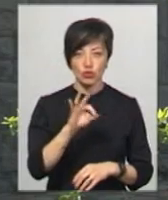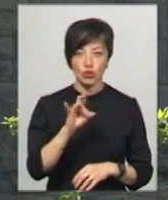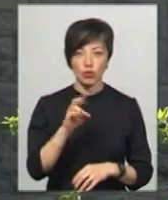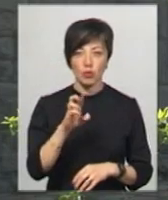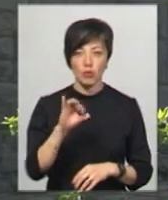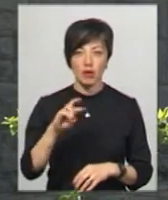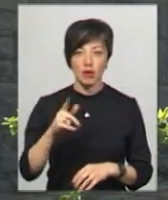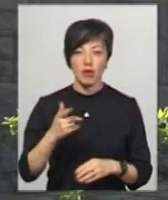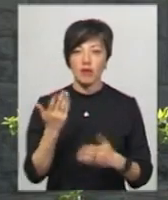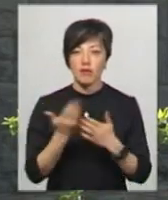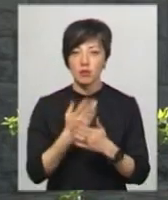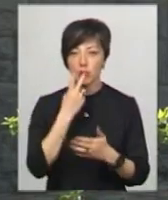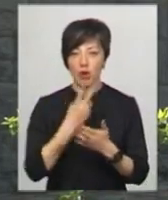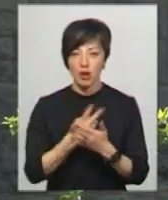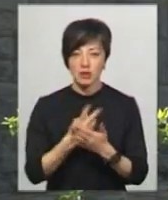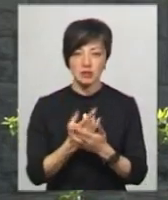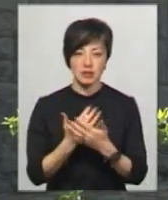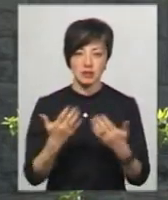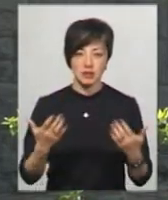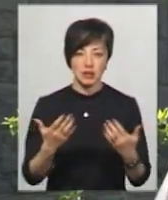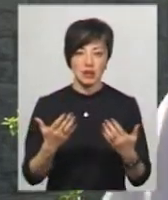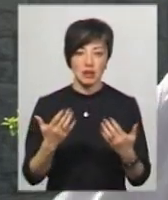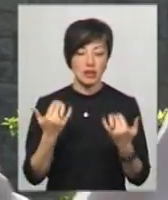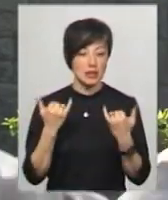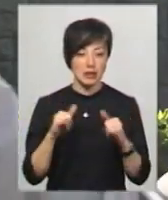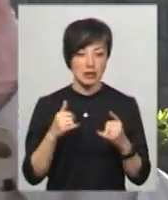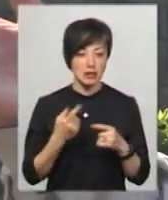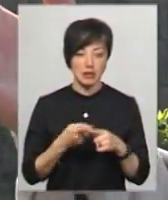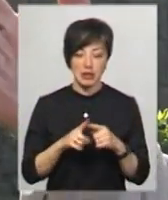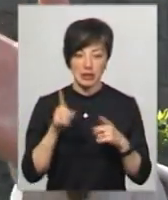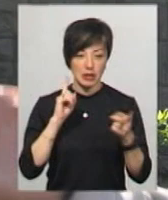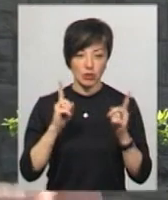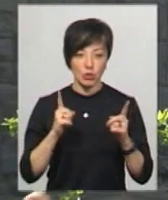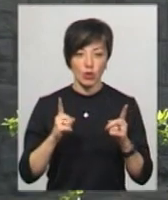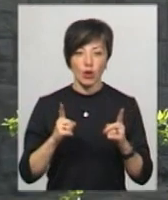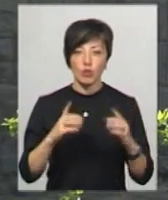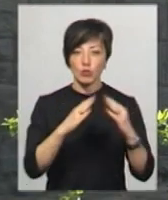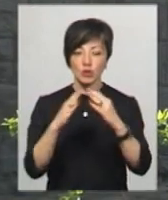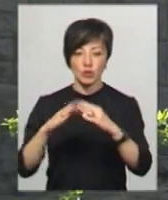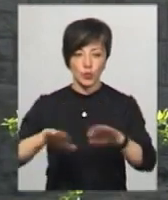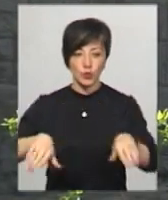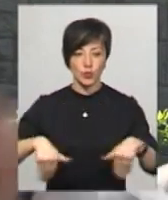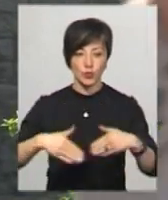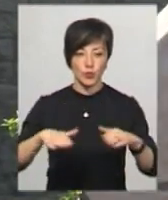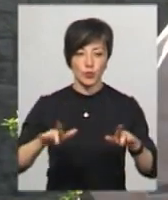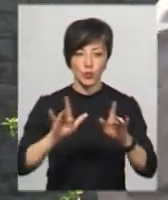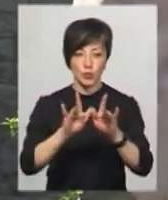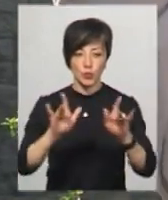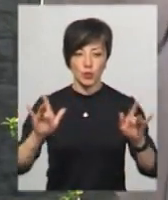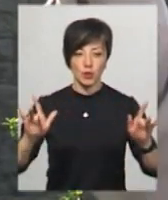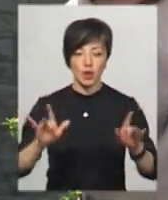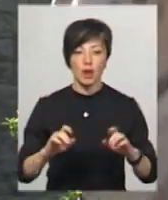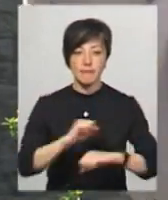показували, зомбі, там усе пройшло дико. Стоять будинки, отак, і немає нікого. От на